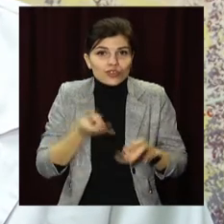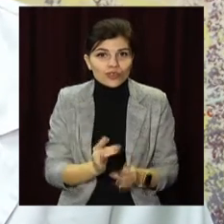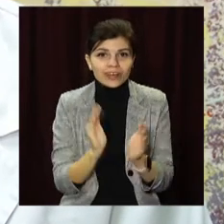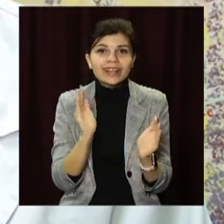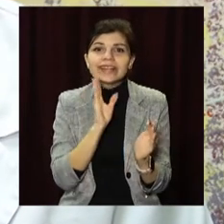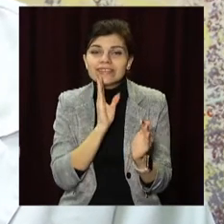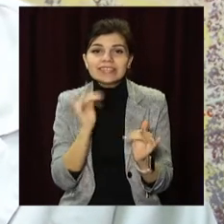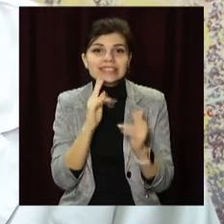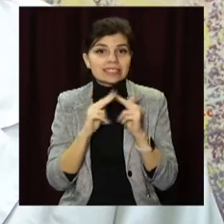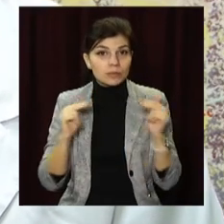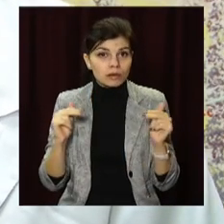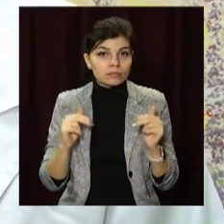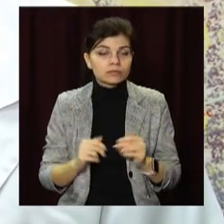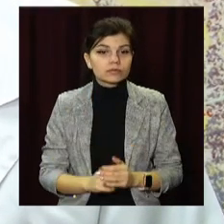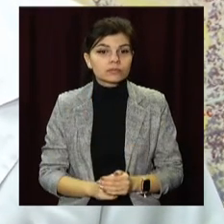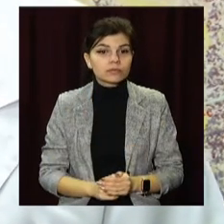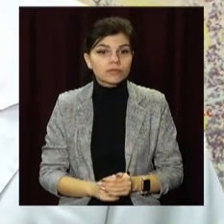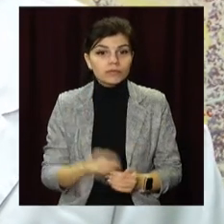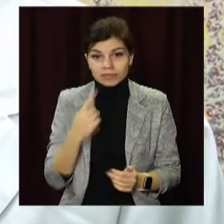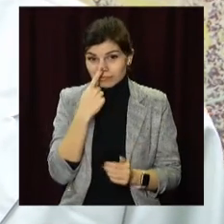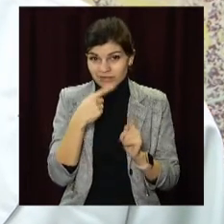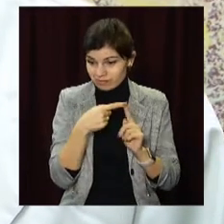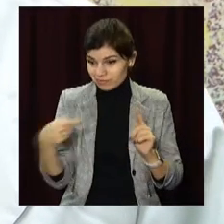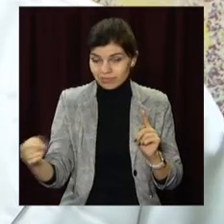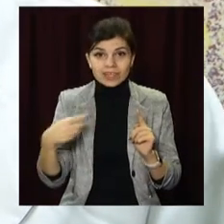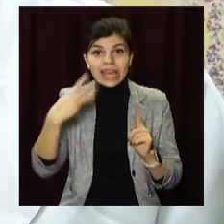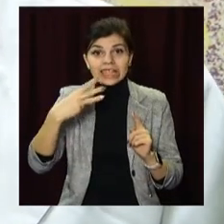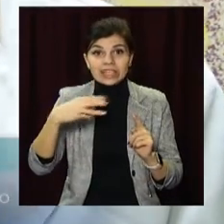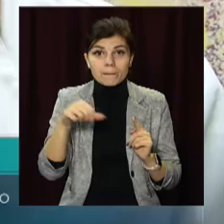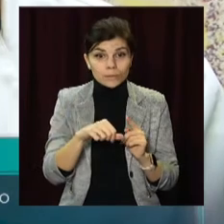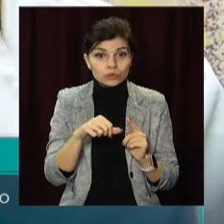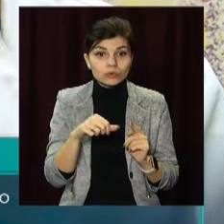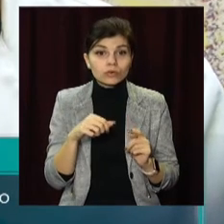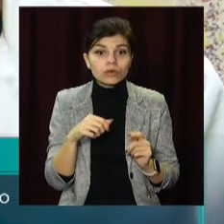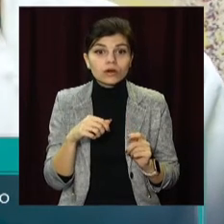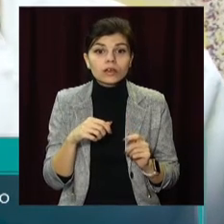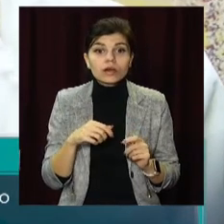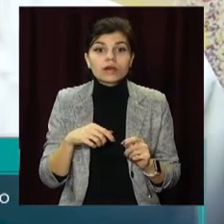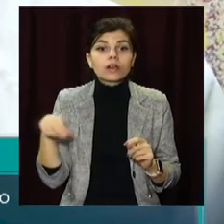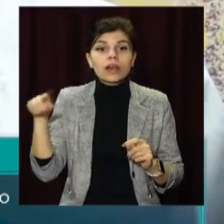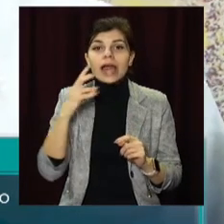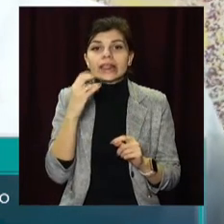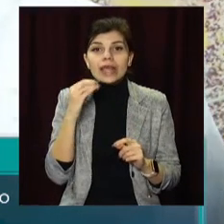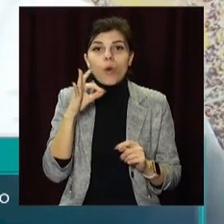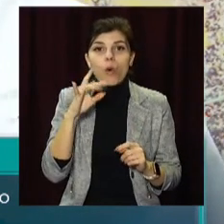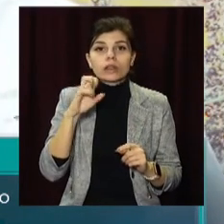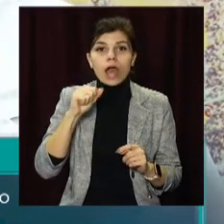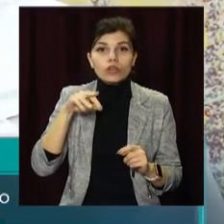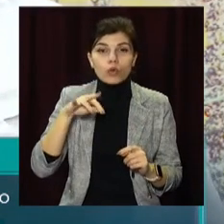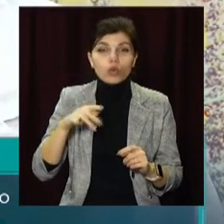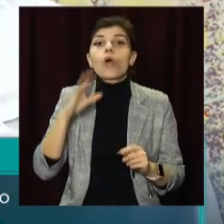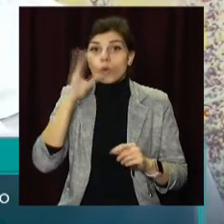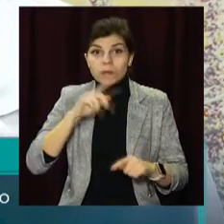протягом 30-ти минут неонатологи змогли доставити цього дітей в наш центр. Буквально по істечіню